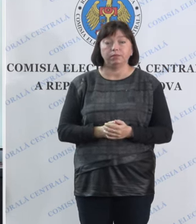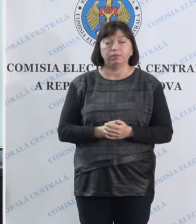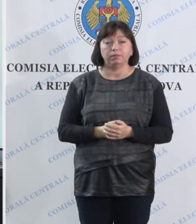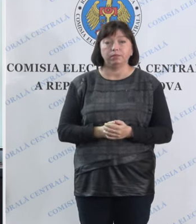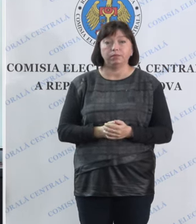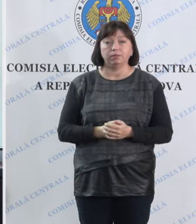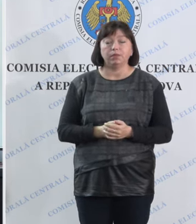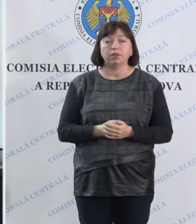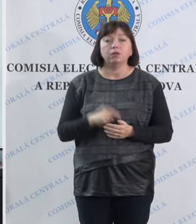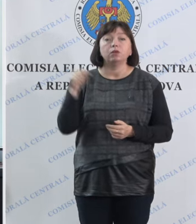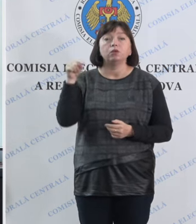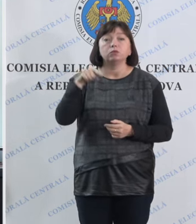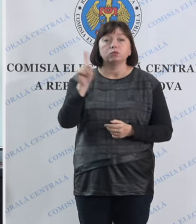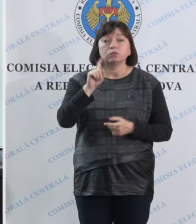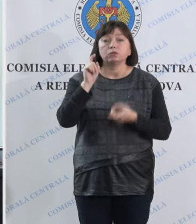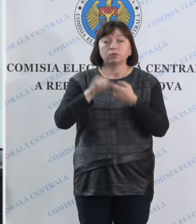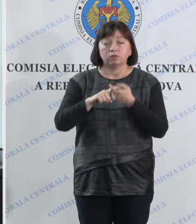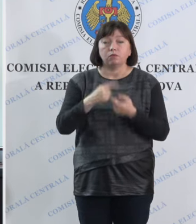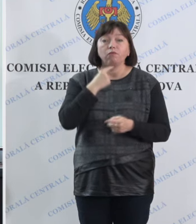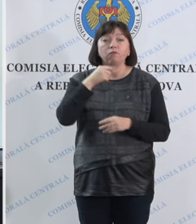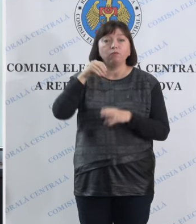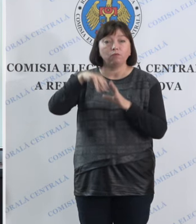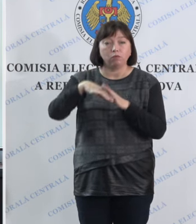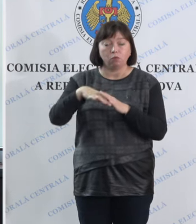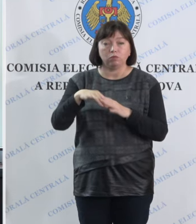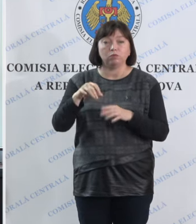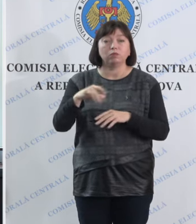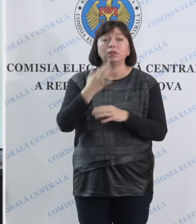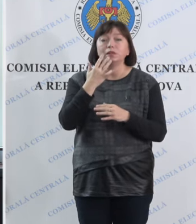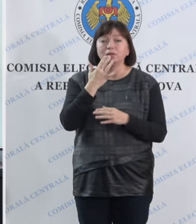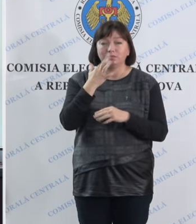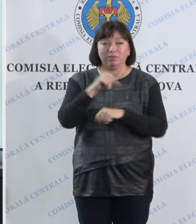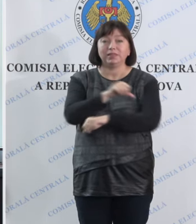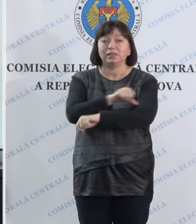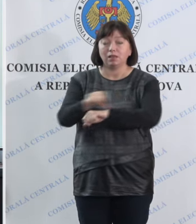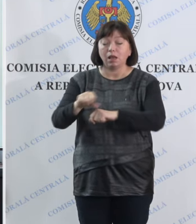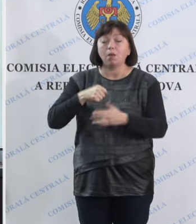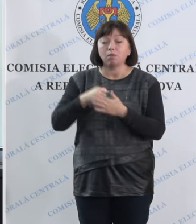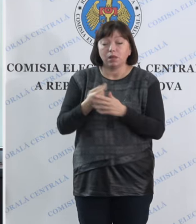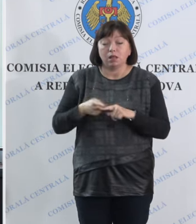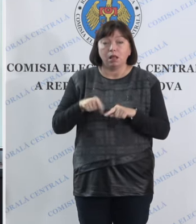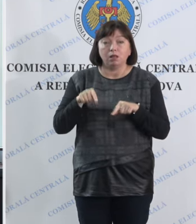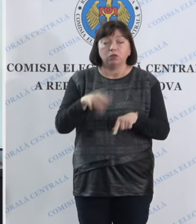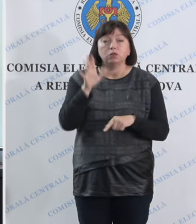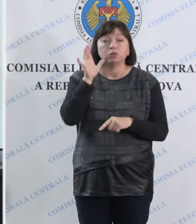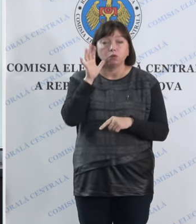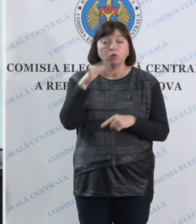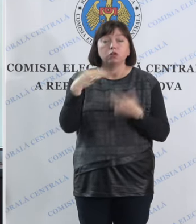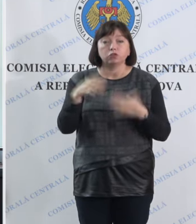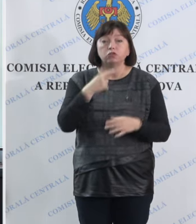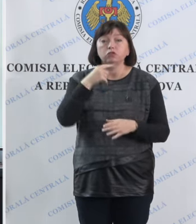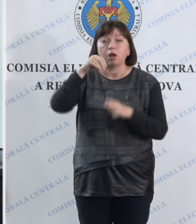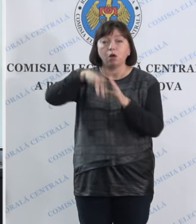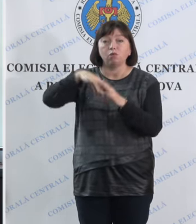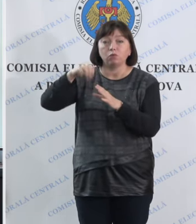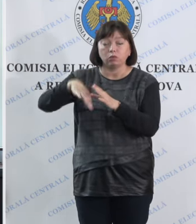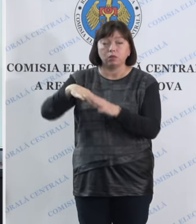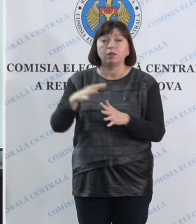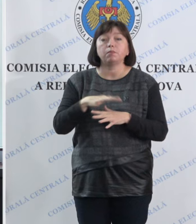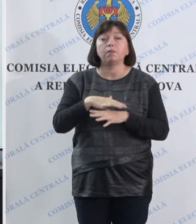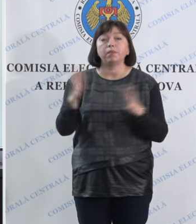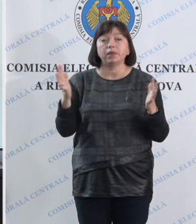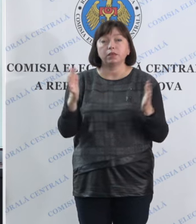Cât privește votul în diasporă, până la această oră au votat peste